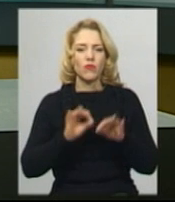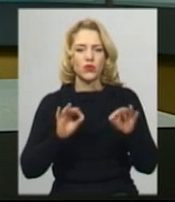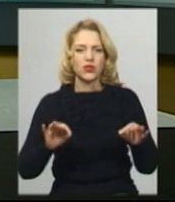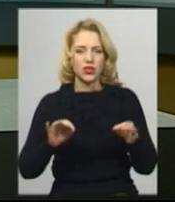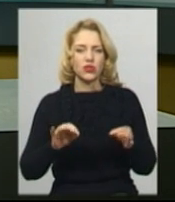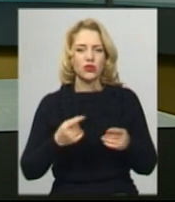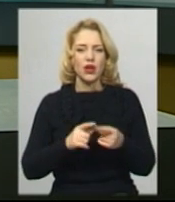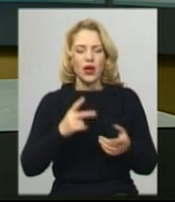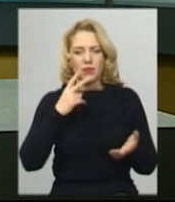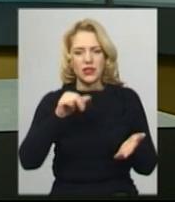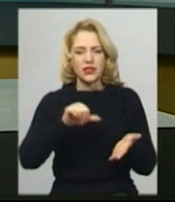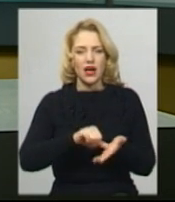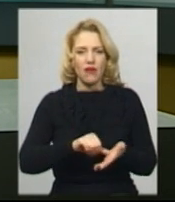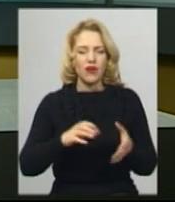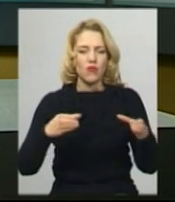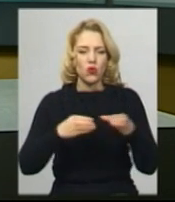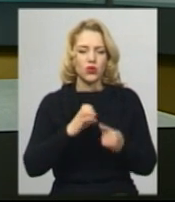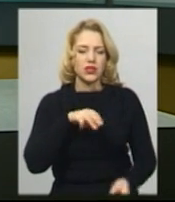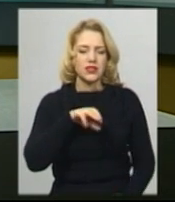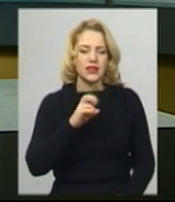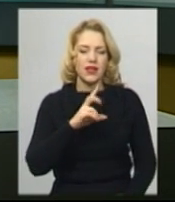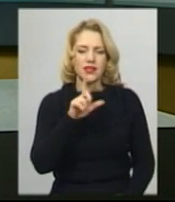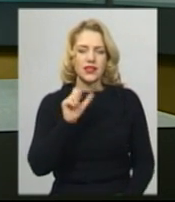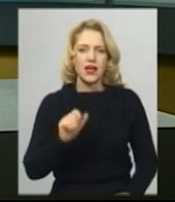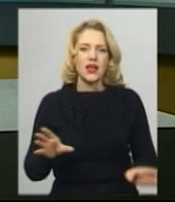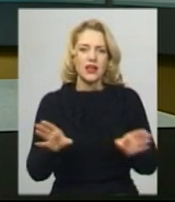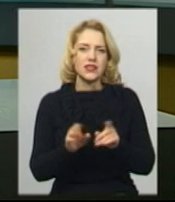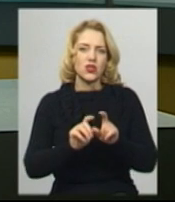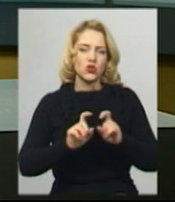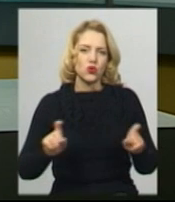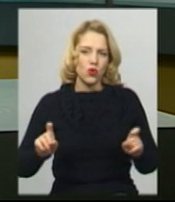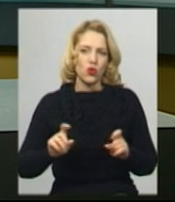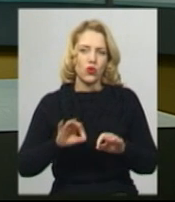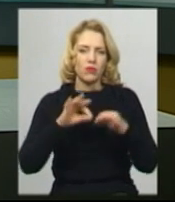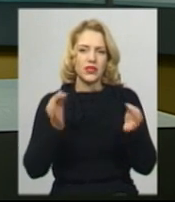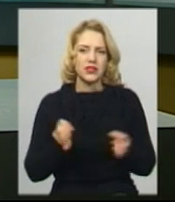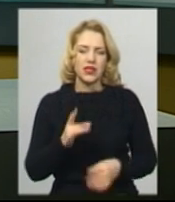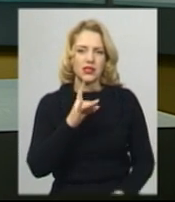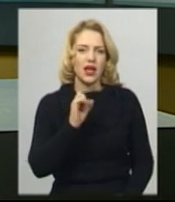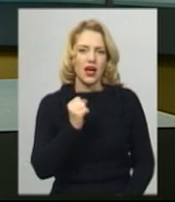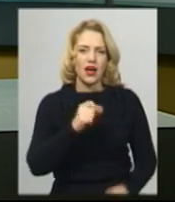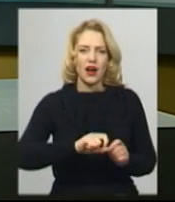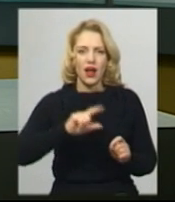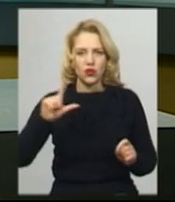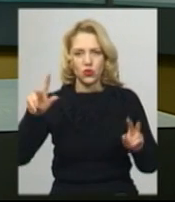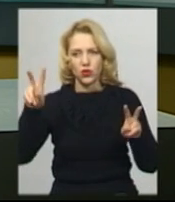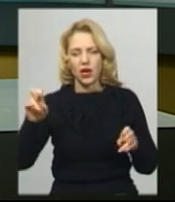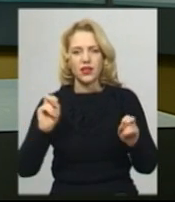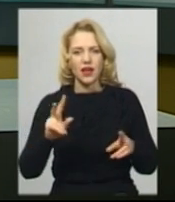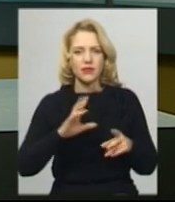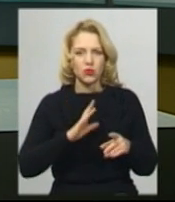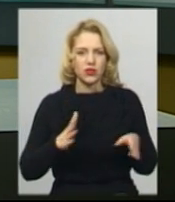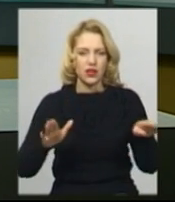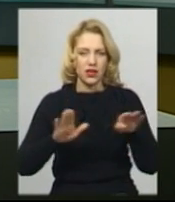представив гурт «Станза» з дитячим хором школи мистецтва Райдуга. Як відбулося офіційне закриття Різдвяного ярмарку в Хмельницькому